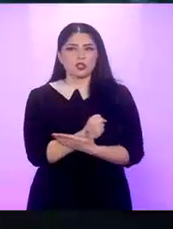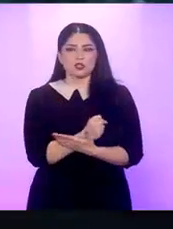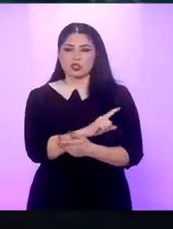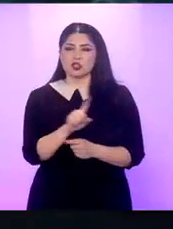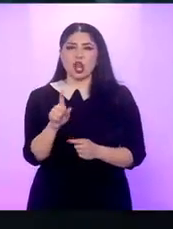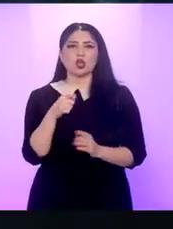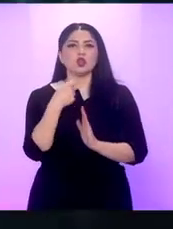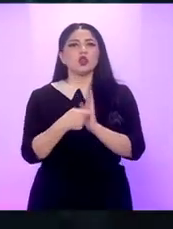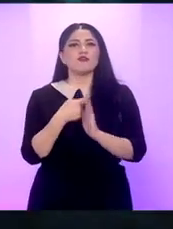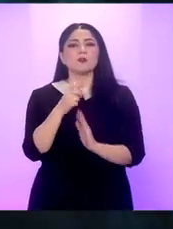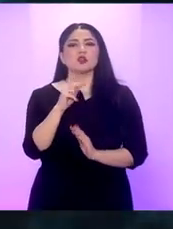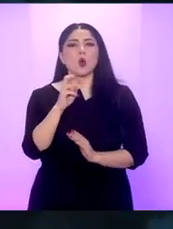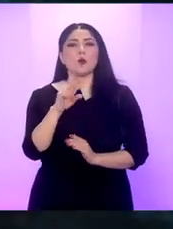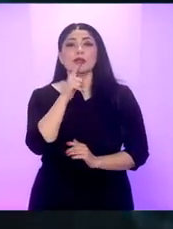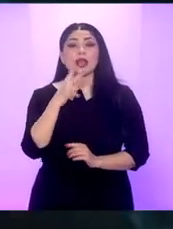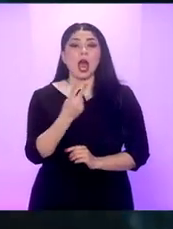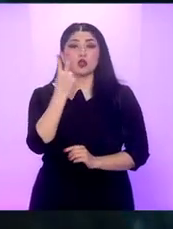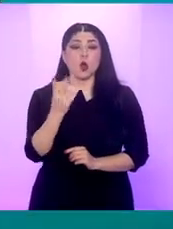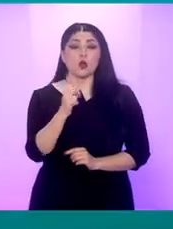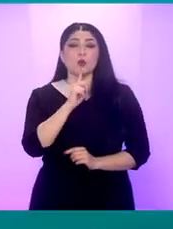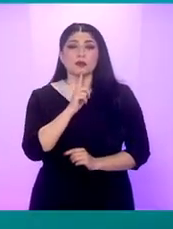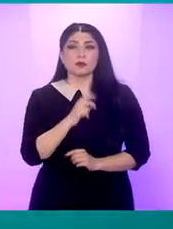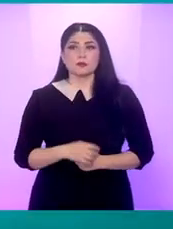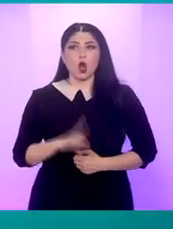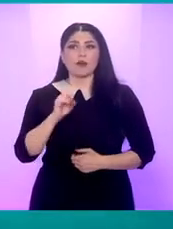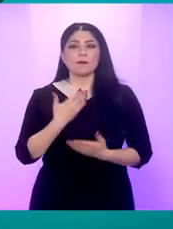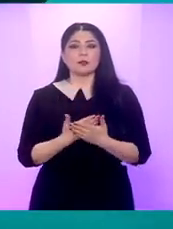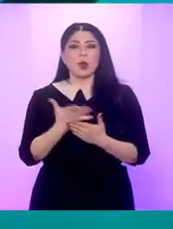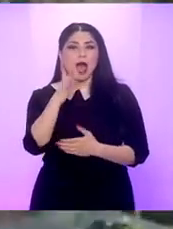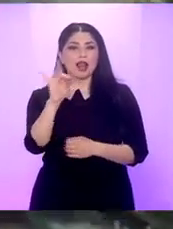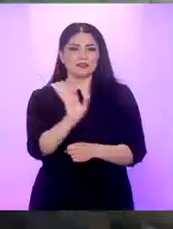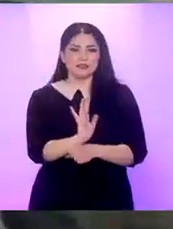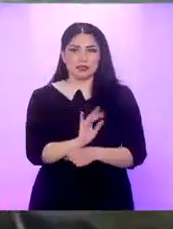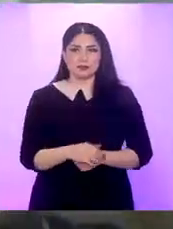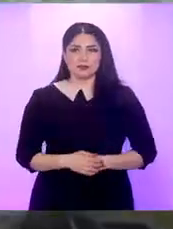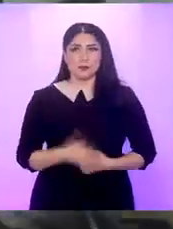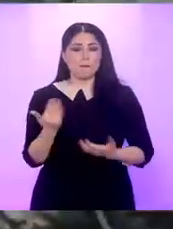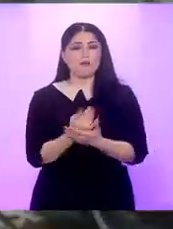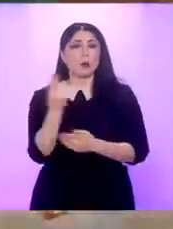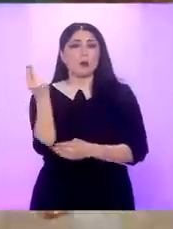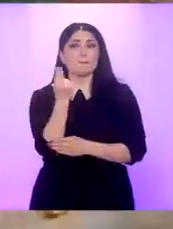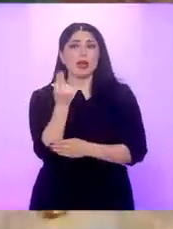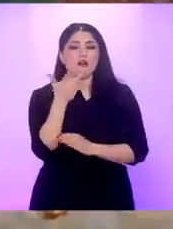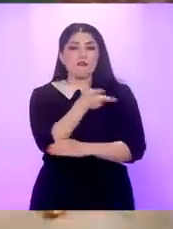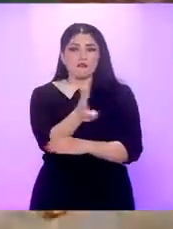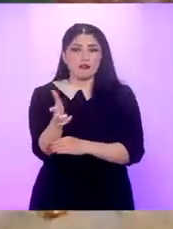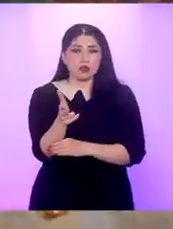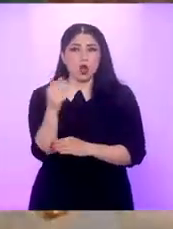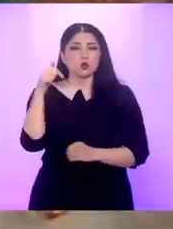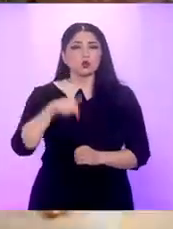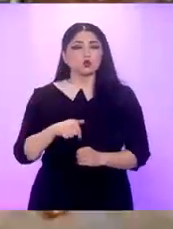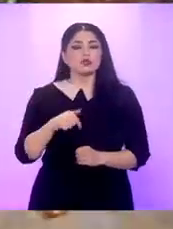secțiunea documentar a doua la care era nominalizat Oscarul a revenit filmului mai octopă Stitcher Povestea este un proiect video personal al